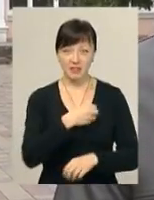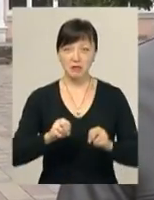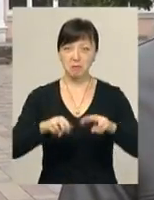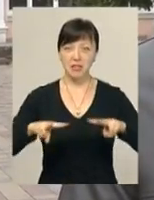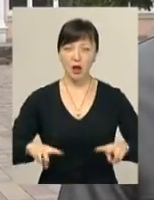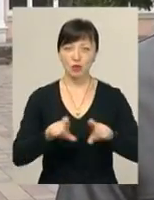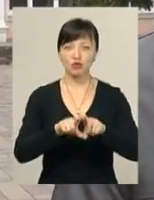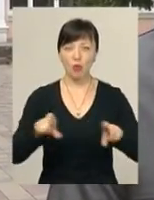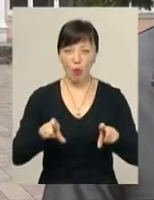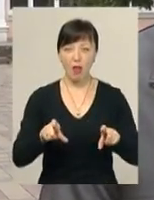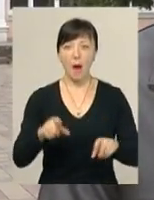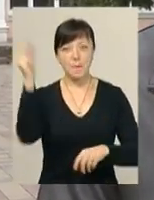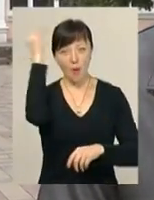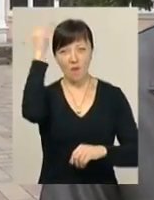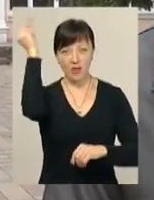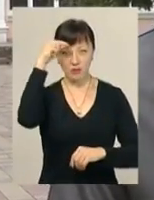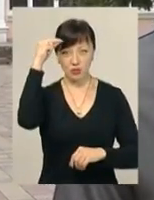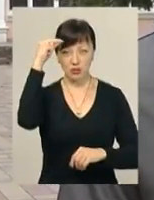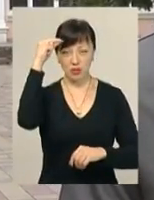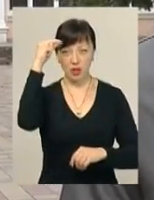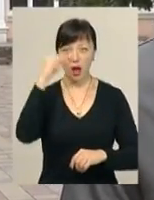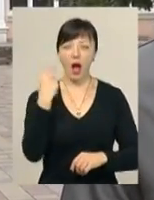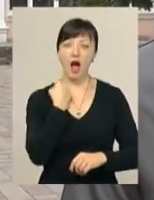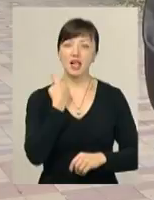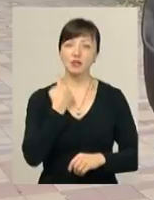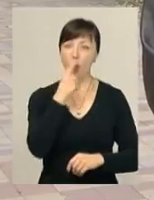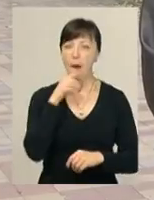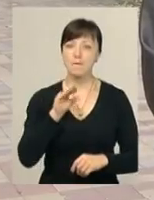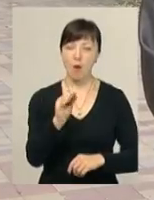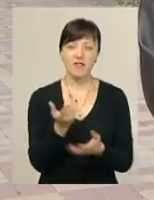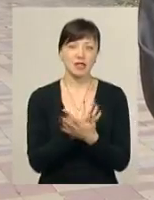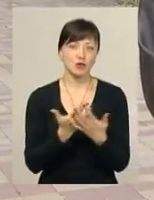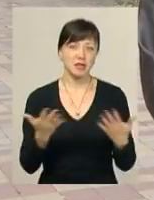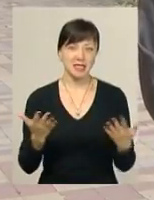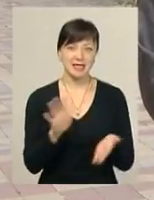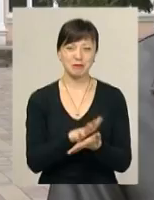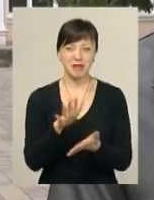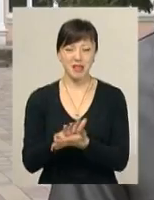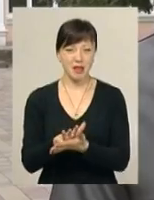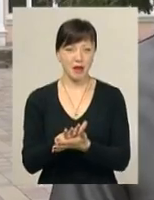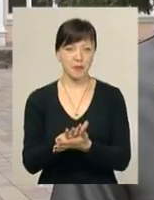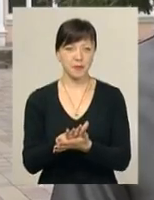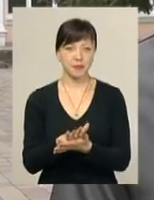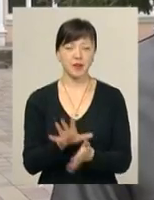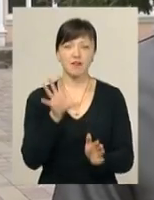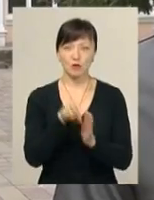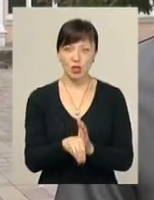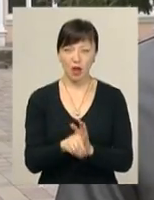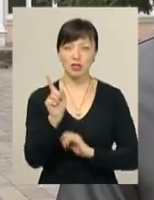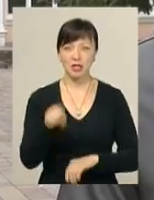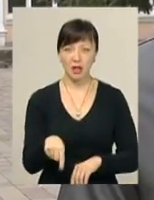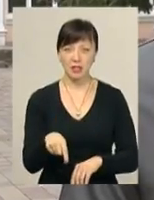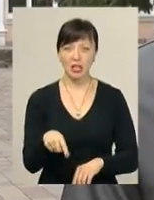спеціалізована школа по вивченню англійської мови. Це різноманітність сміття, включаючи, що